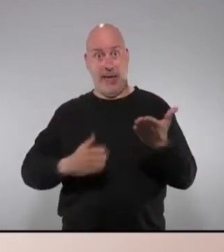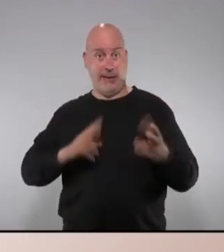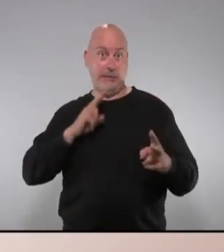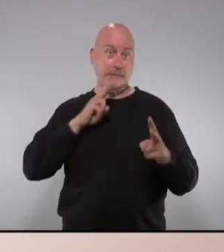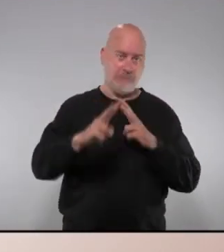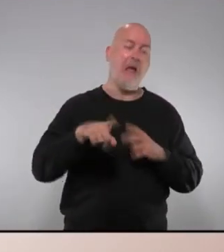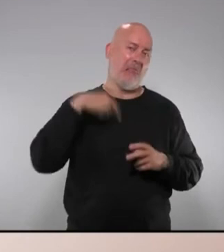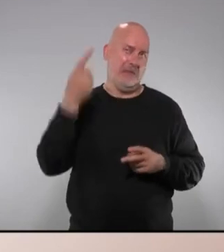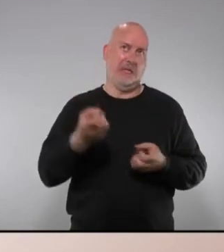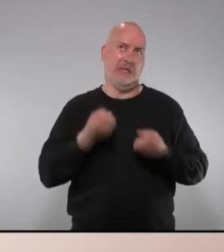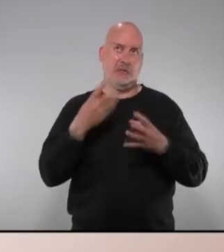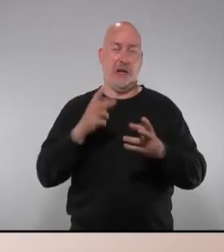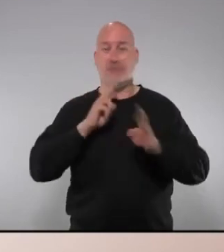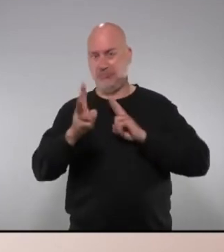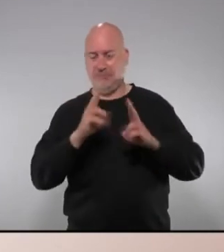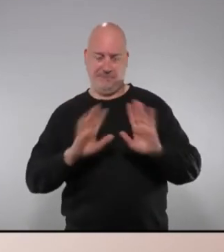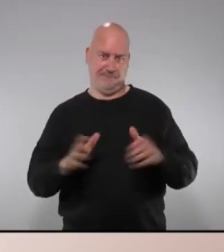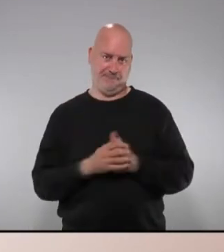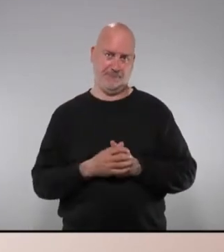doncs acabaríem de fer l'explicació